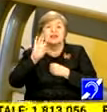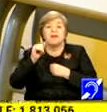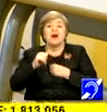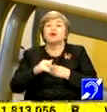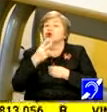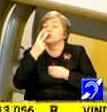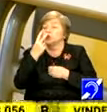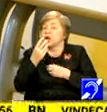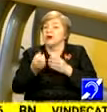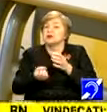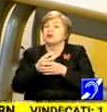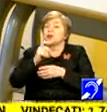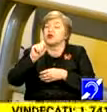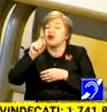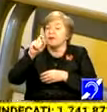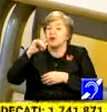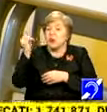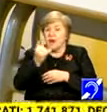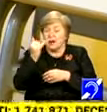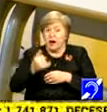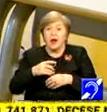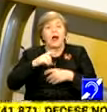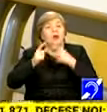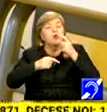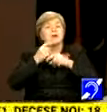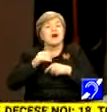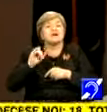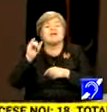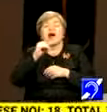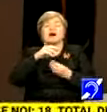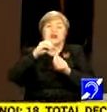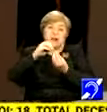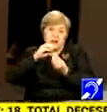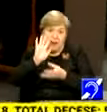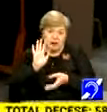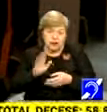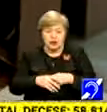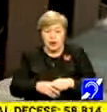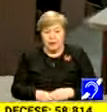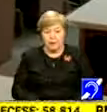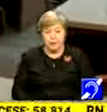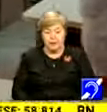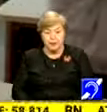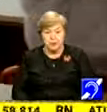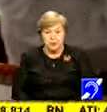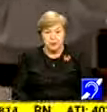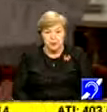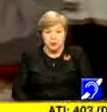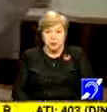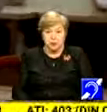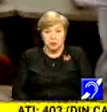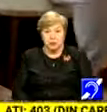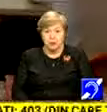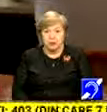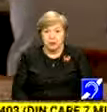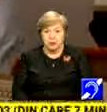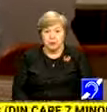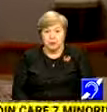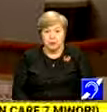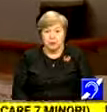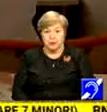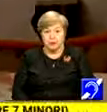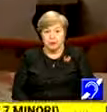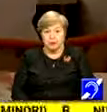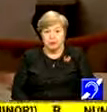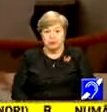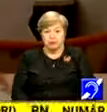ianuarie. Elevii vor mai avea vacanță abia de Paște. Ne confruntăm cu ce mai scurtă vacanță de iarnă din victorie. Cel mai bine ar fi